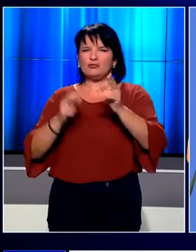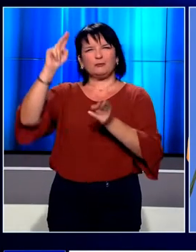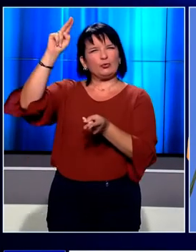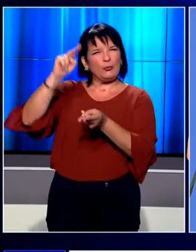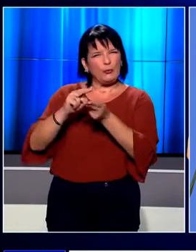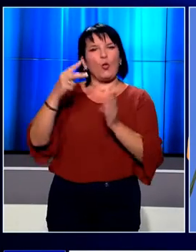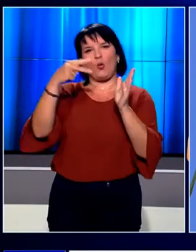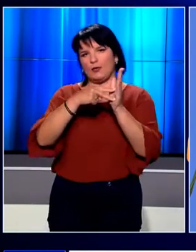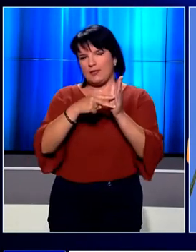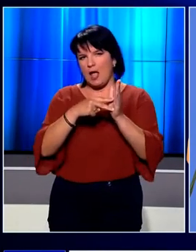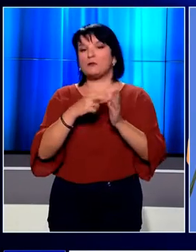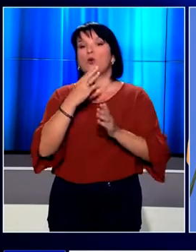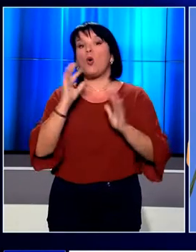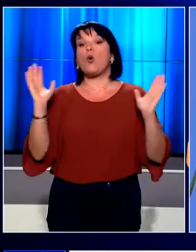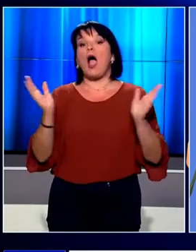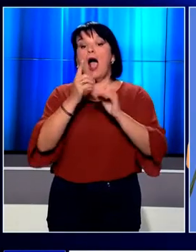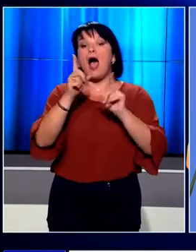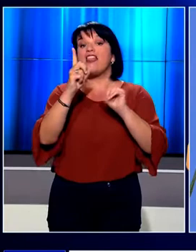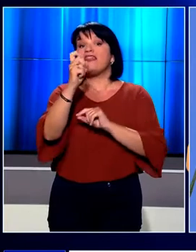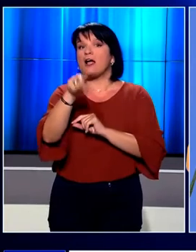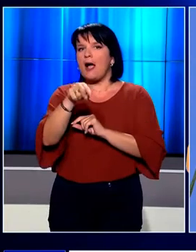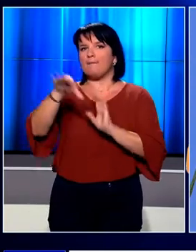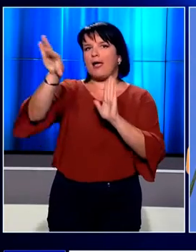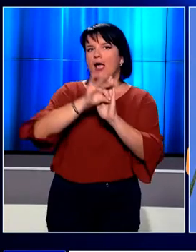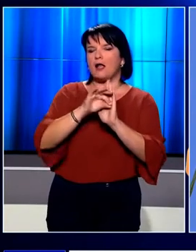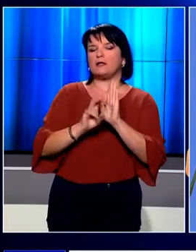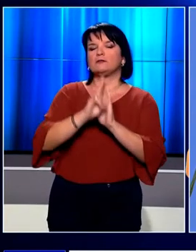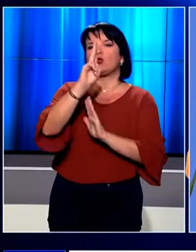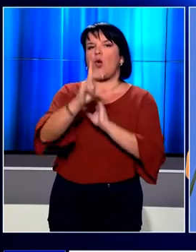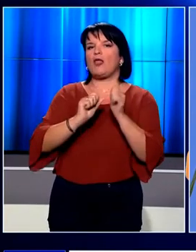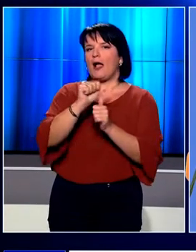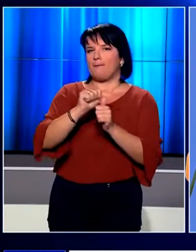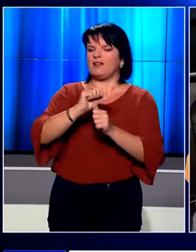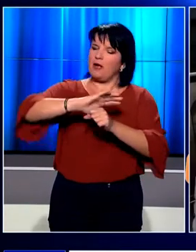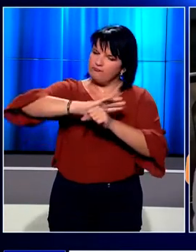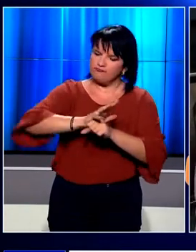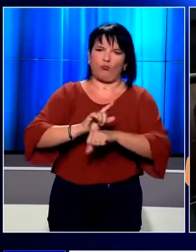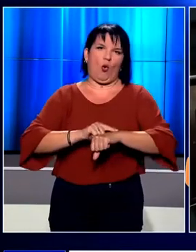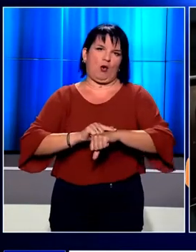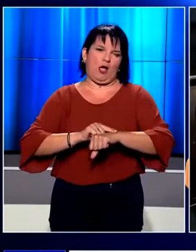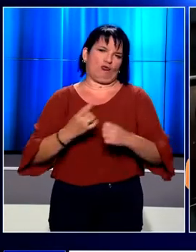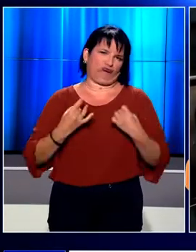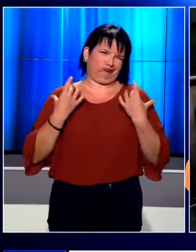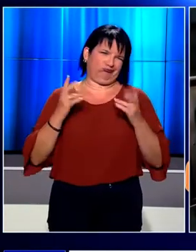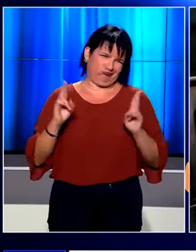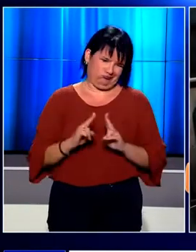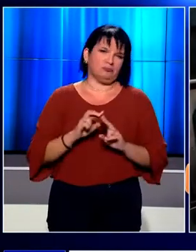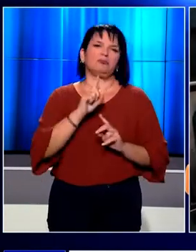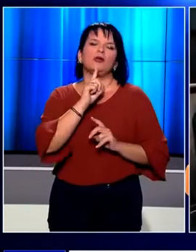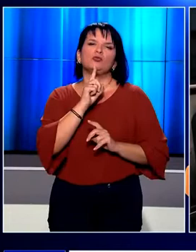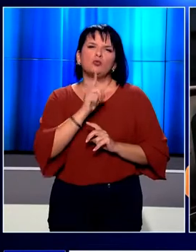μειωθεί στις 2.000 ευρώ μόνο αν σε 10 ημέρες τον προσλάβει για 12 μήνες με πλήρες ωράριο. Την ίδια ώρα